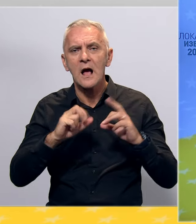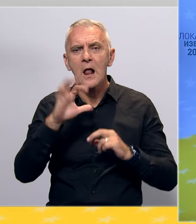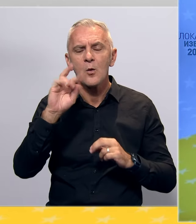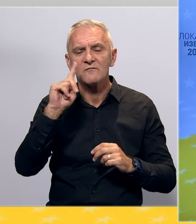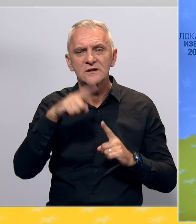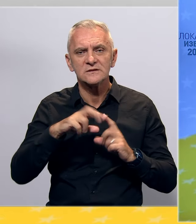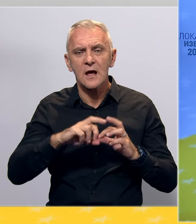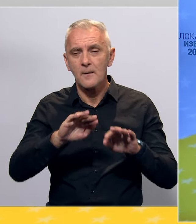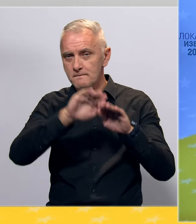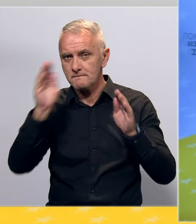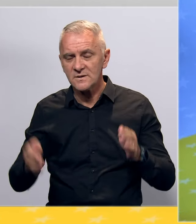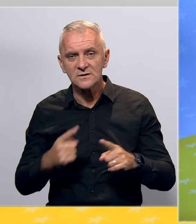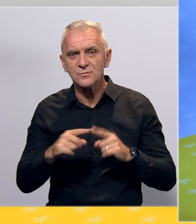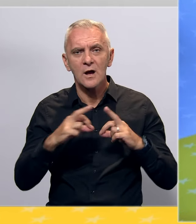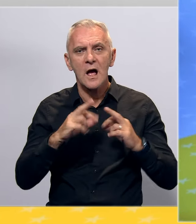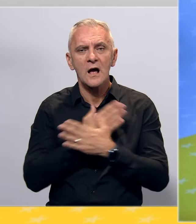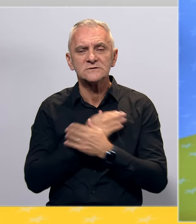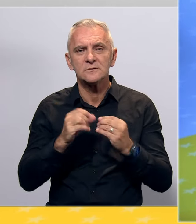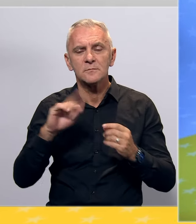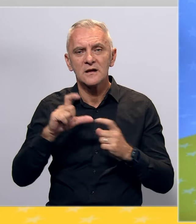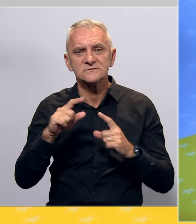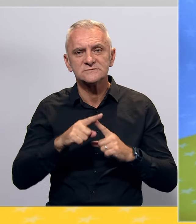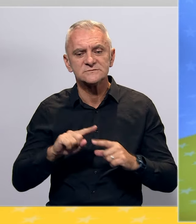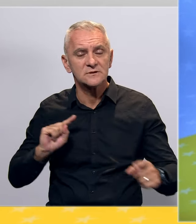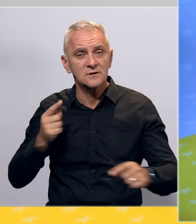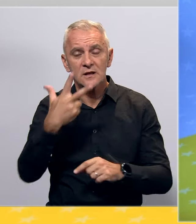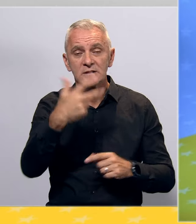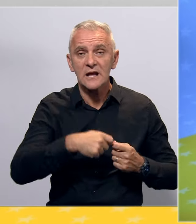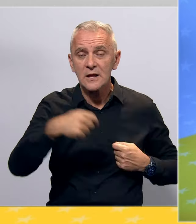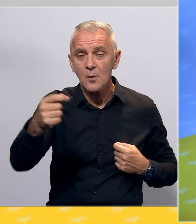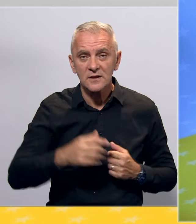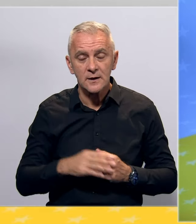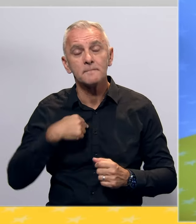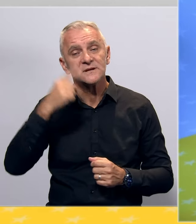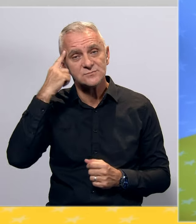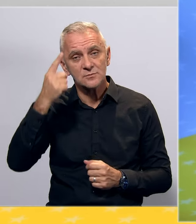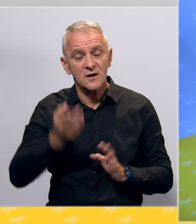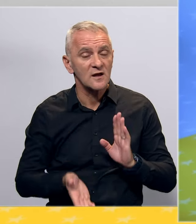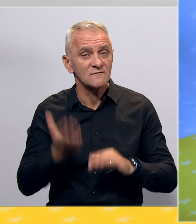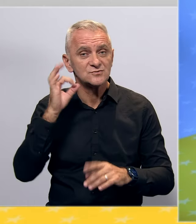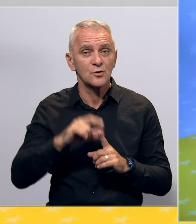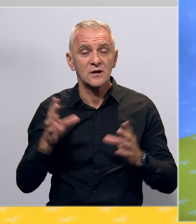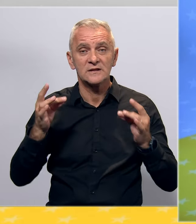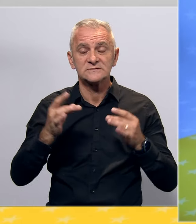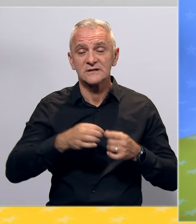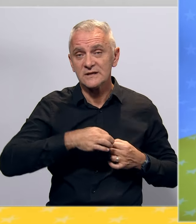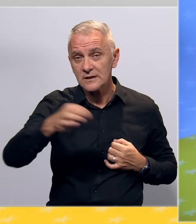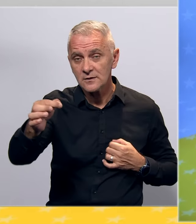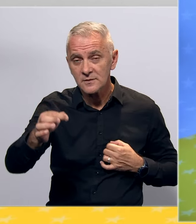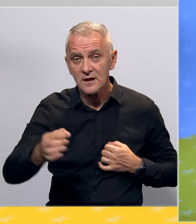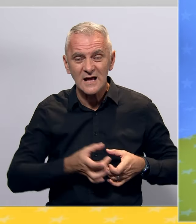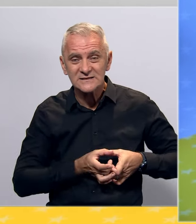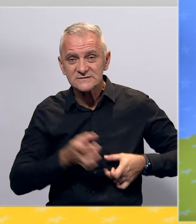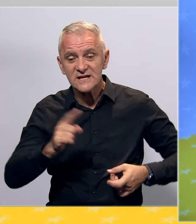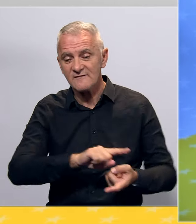a radi se o azbestnom cjevovodu dužine 3000 metara. Napomenut ćemo da je više od 10.000 metara azbestnih